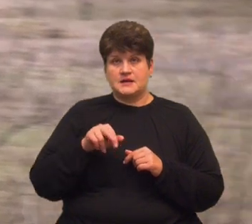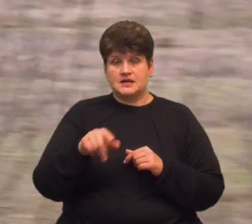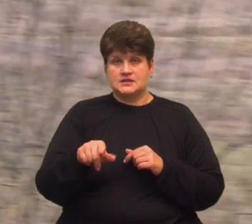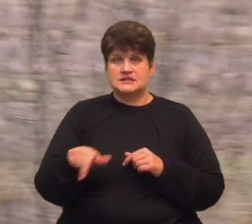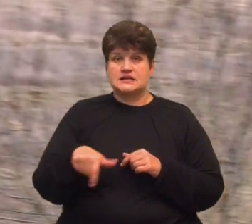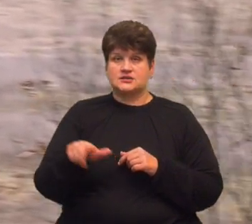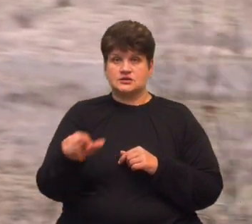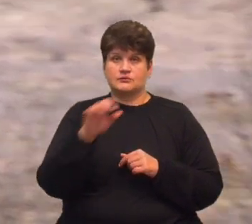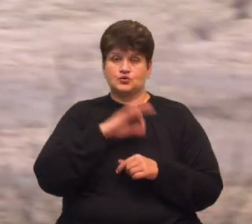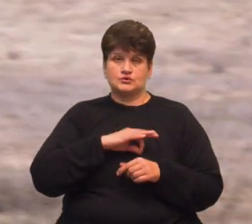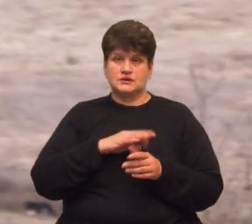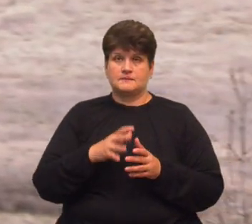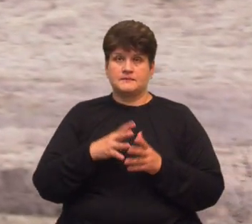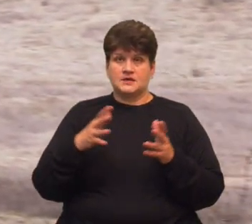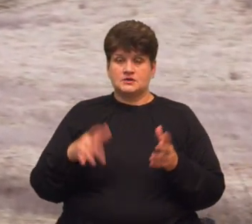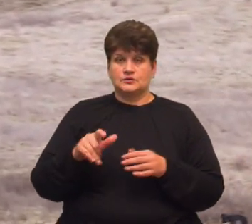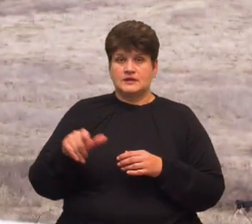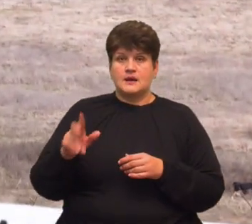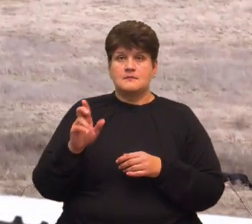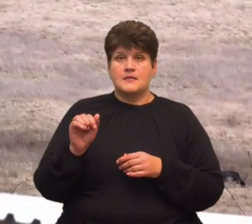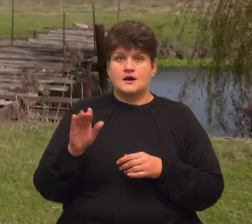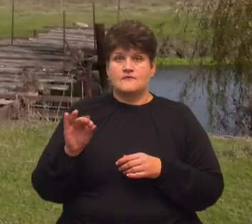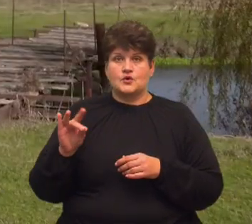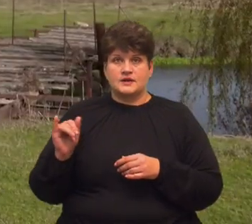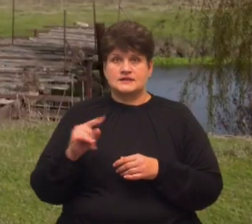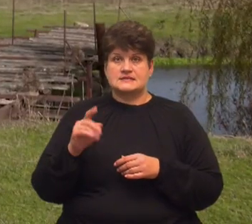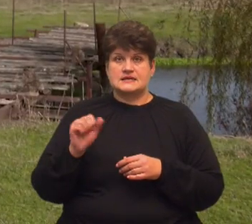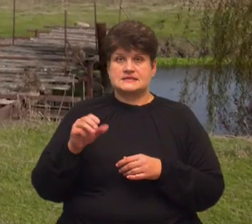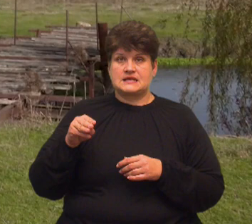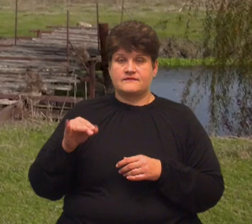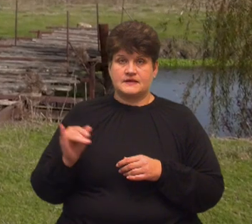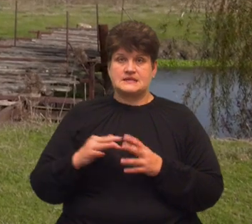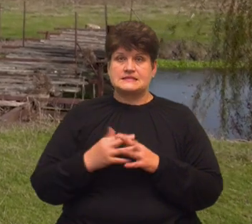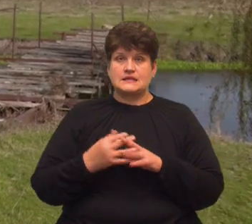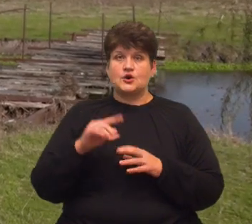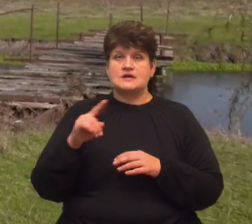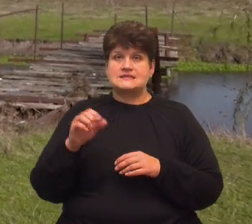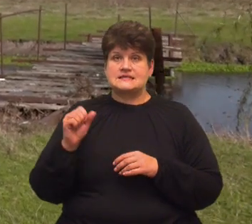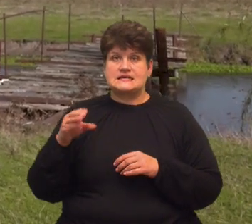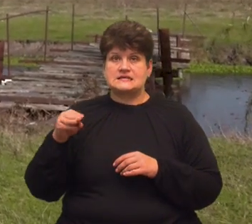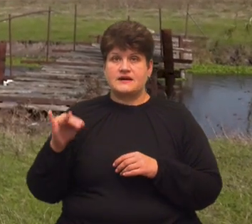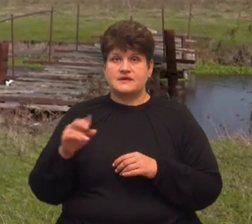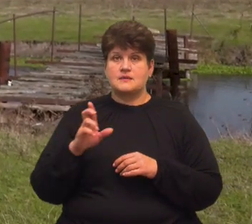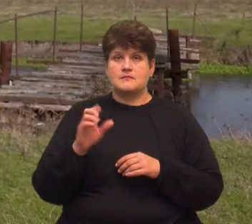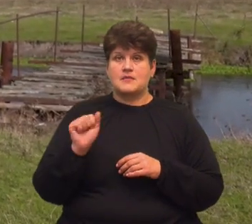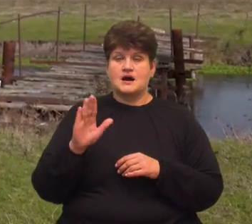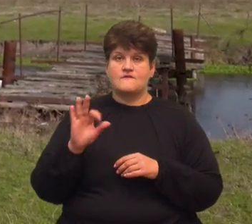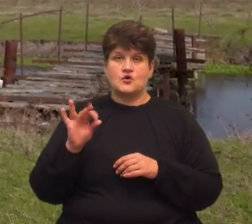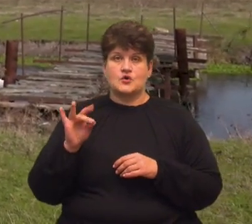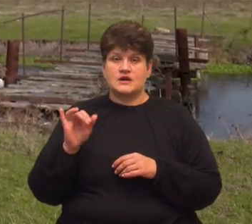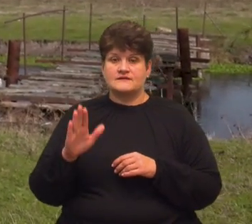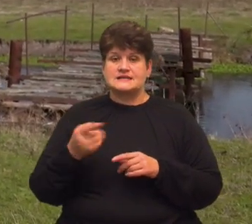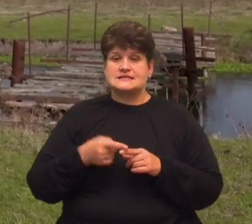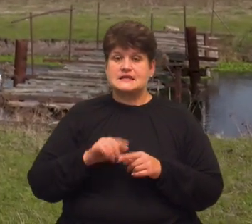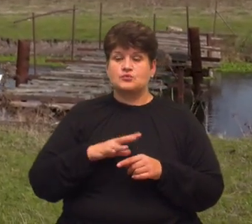яким користуються більшість жителів Баворова та Застав'я. Село Застав'я і Баворів, це була, скажімо